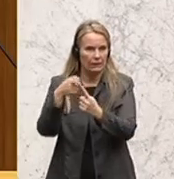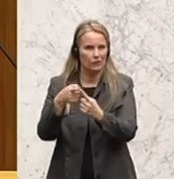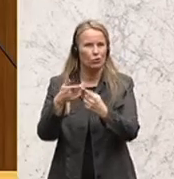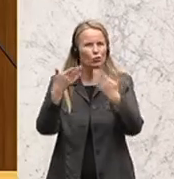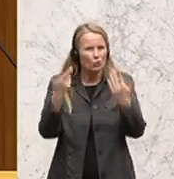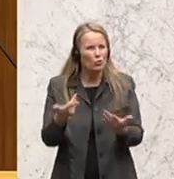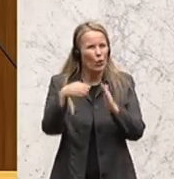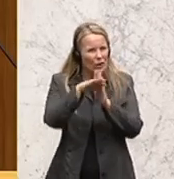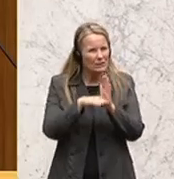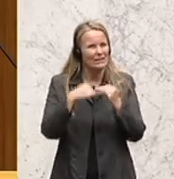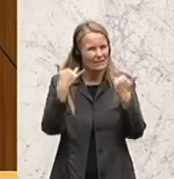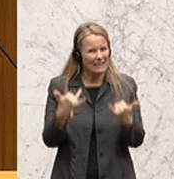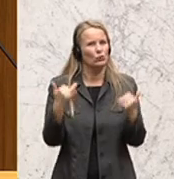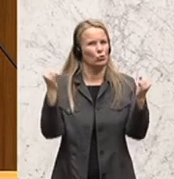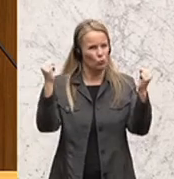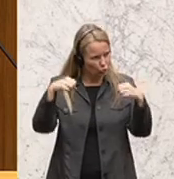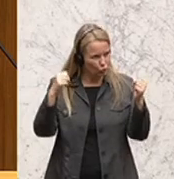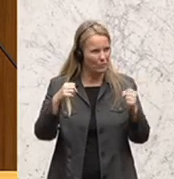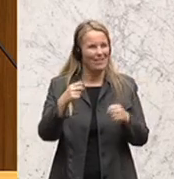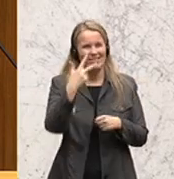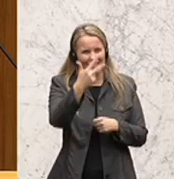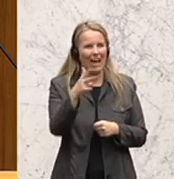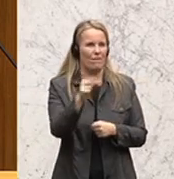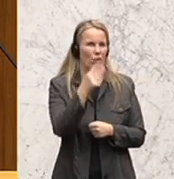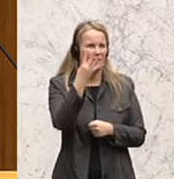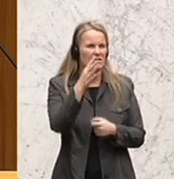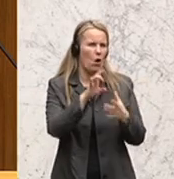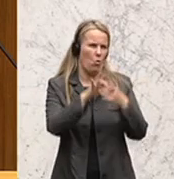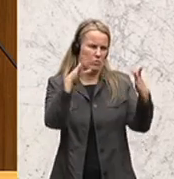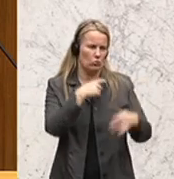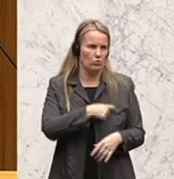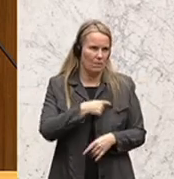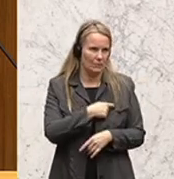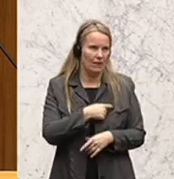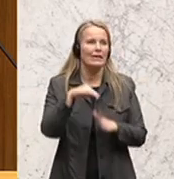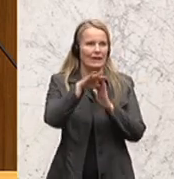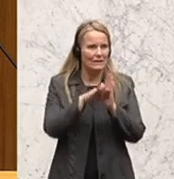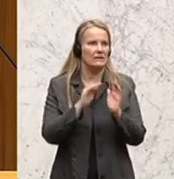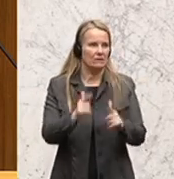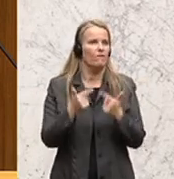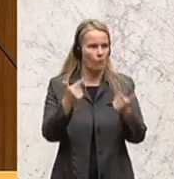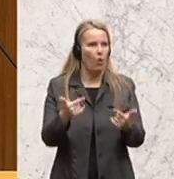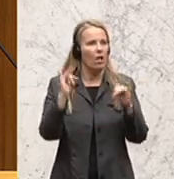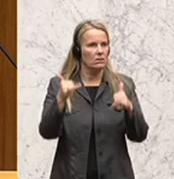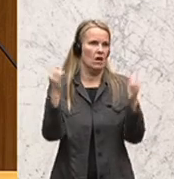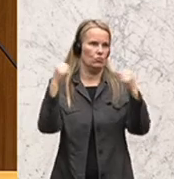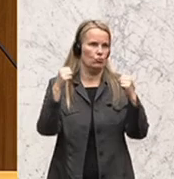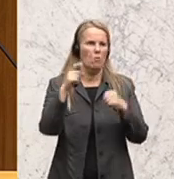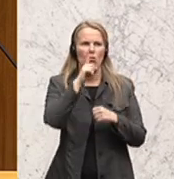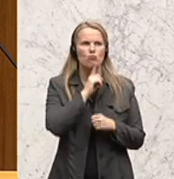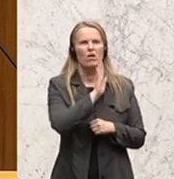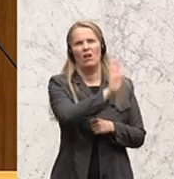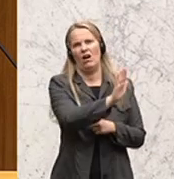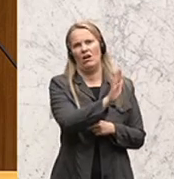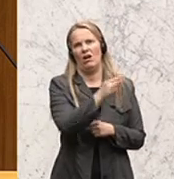Gesetz zustimmen können, sodass drei von vier Oppositionsparteien diesen Gesetzesvorlagen zustimmen, nur ausgerechnet